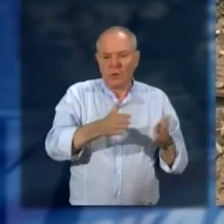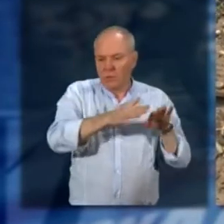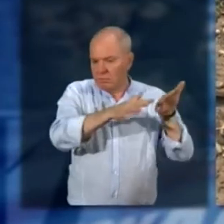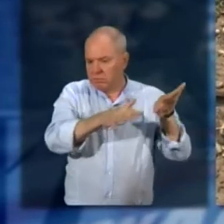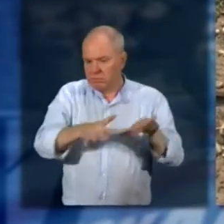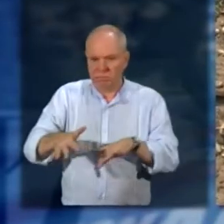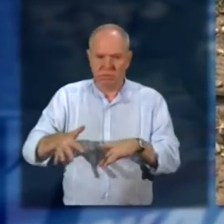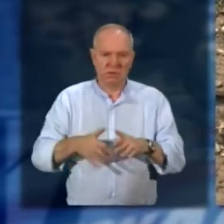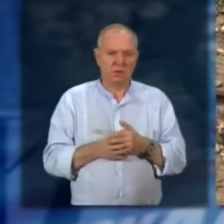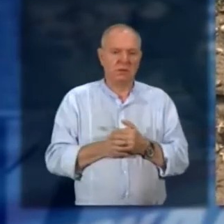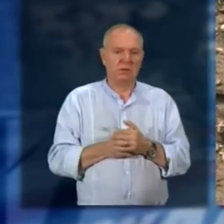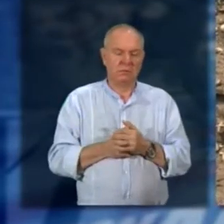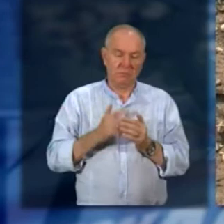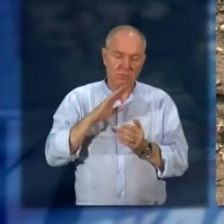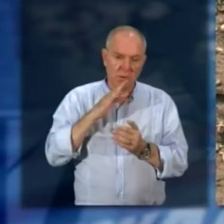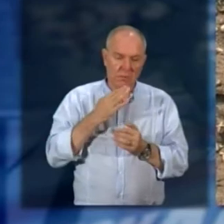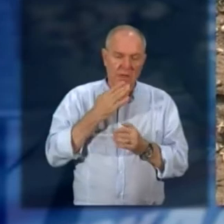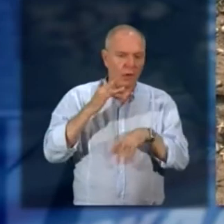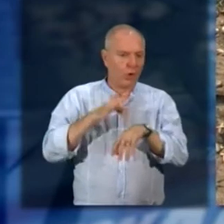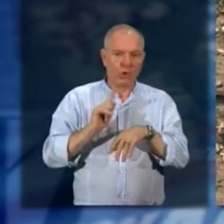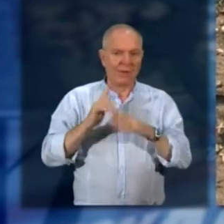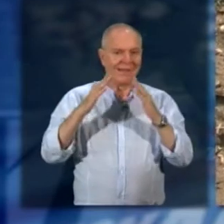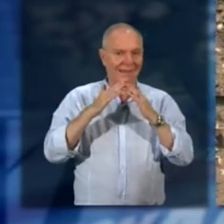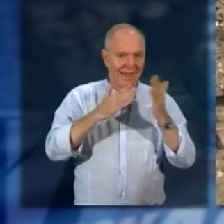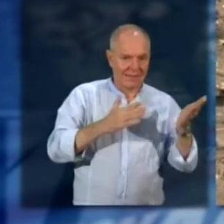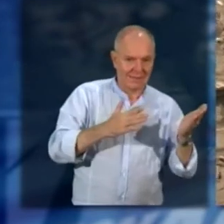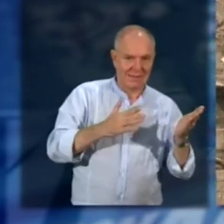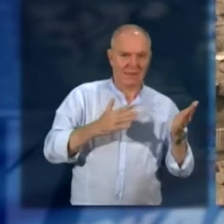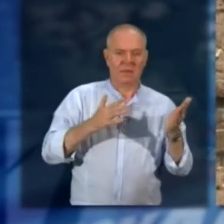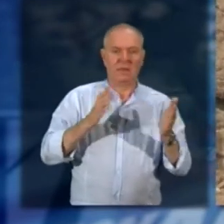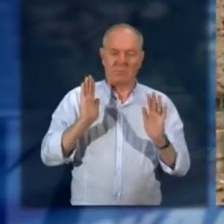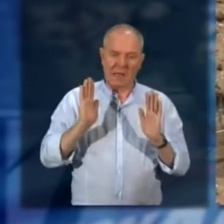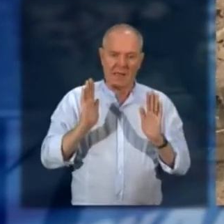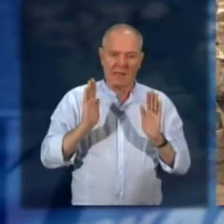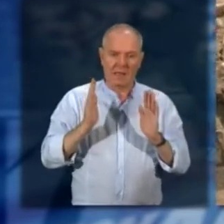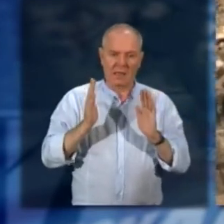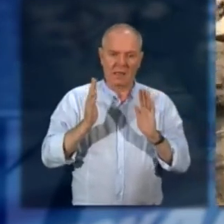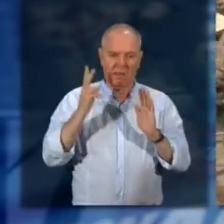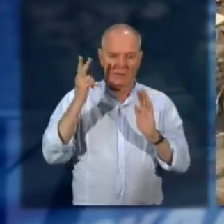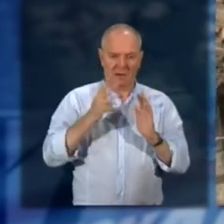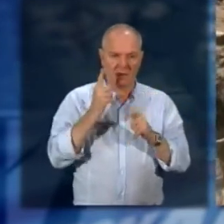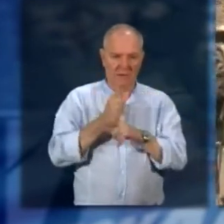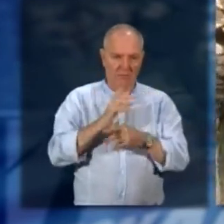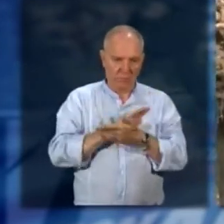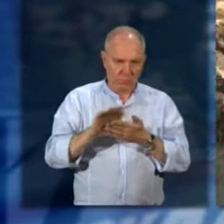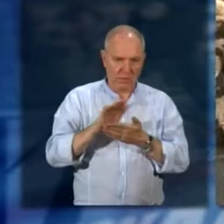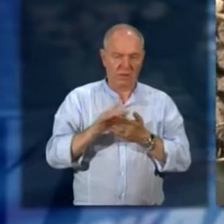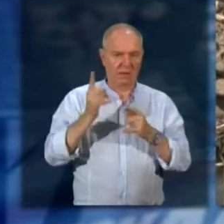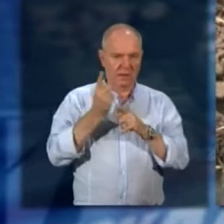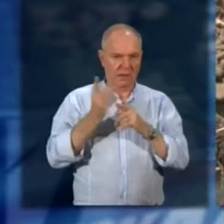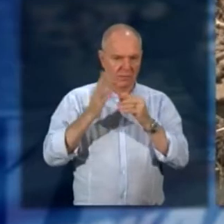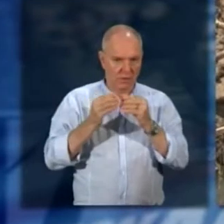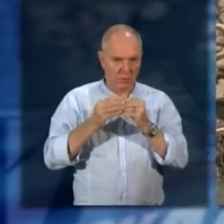è un danno. Grazie a Dio non ha toccato la casa, non ha toccato niente, però comunque sia, è sempre da pulire, da tenere a posto